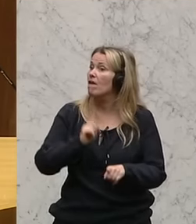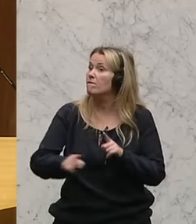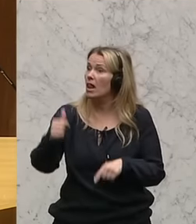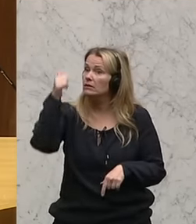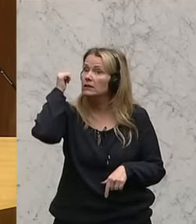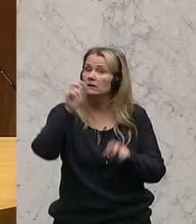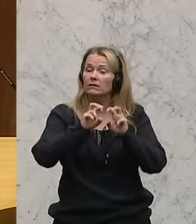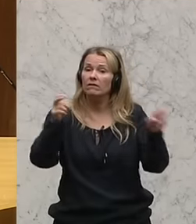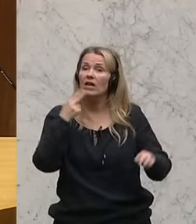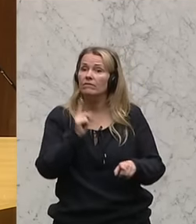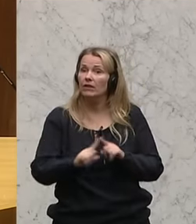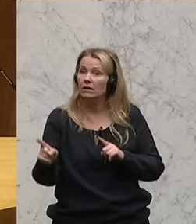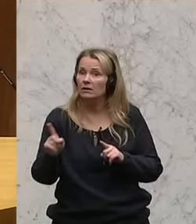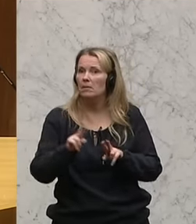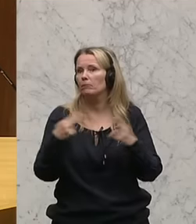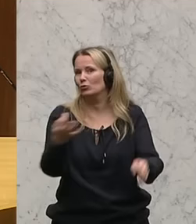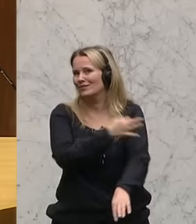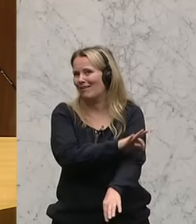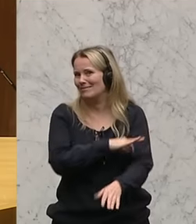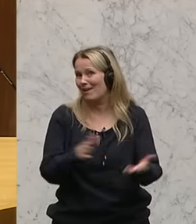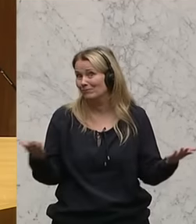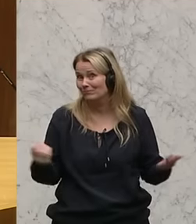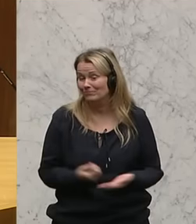mir auf der Regierungsbank? Der Bundeskanzler.